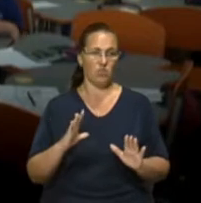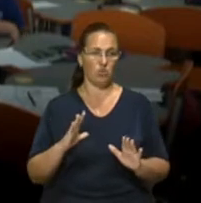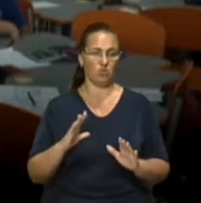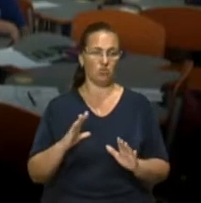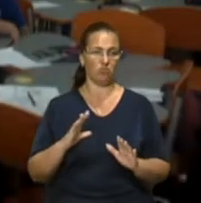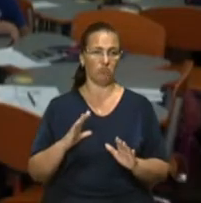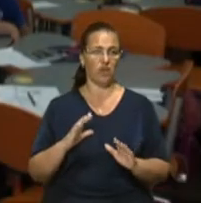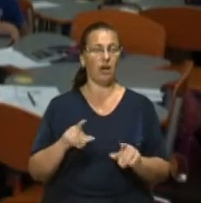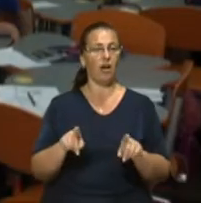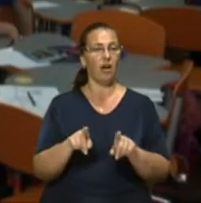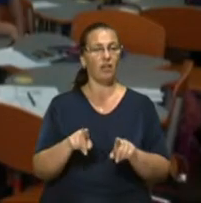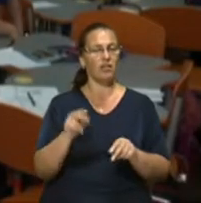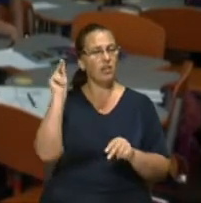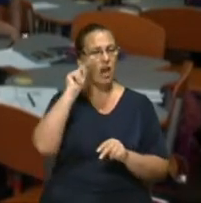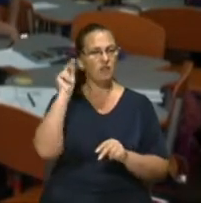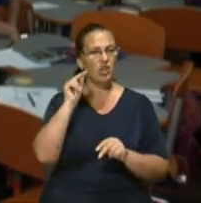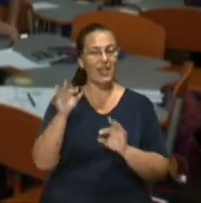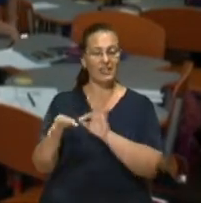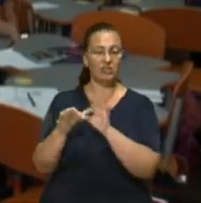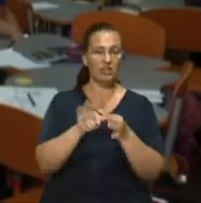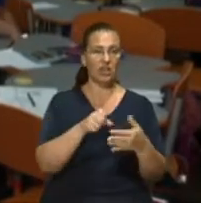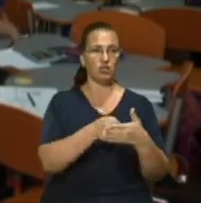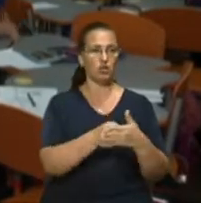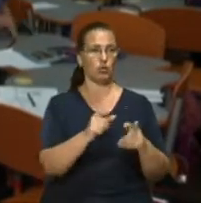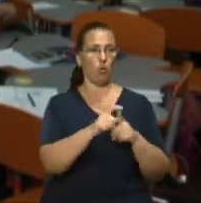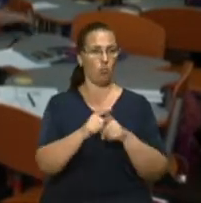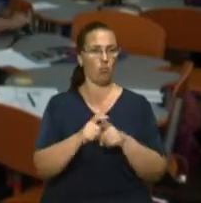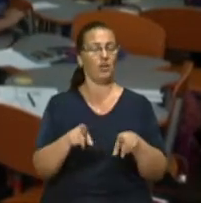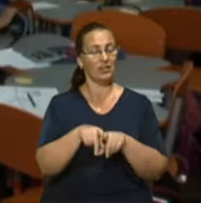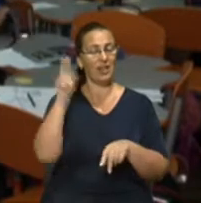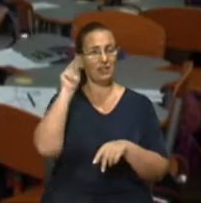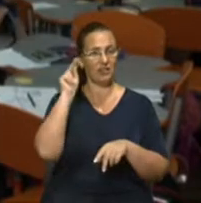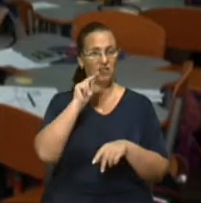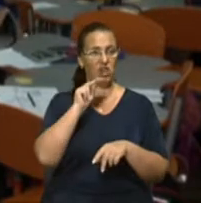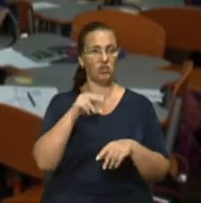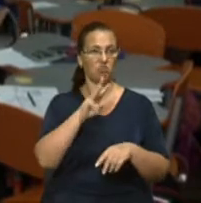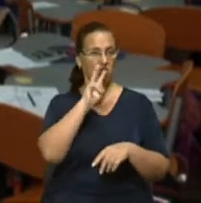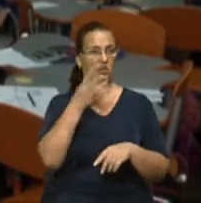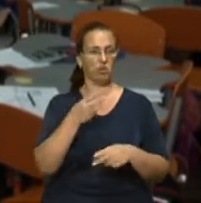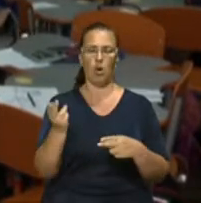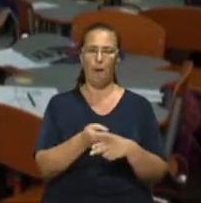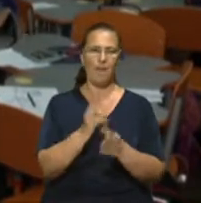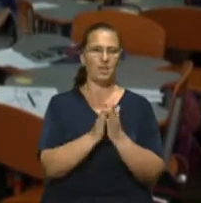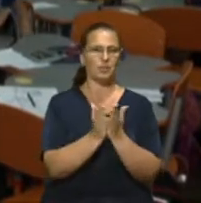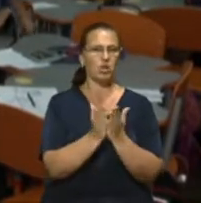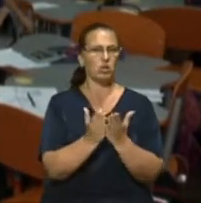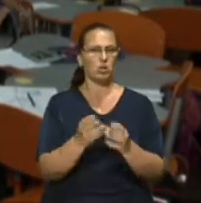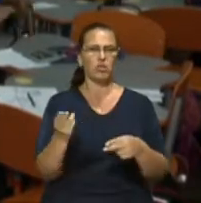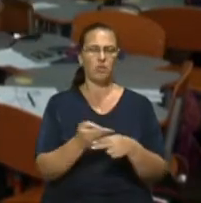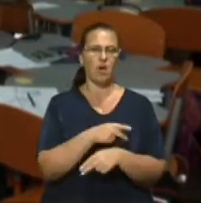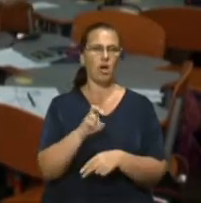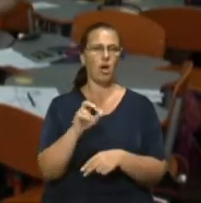вже дітки три випуски поспіль. Саме так читали, саме таким чином. Тобто без підручників, без